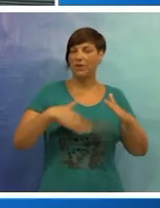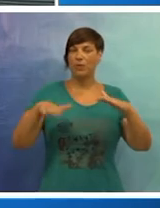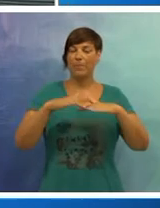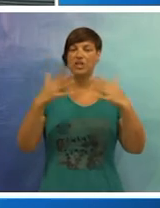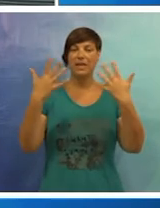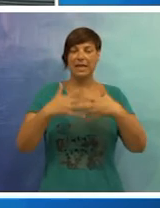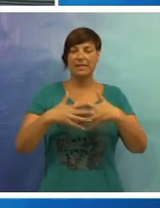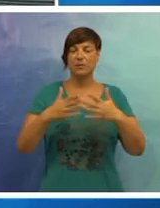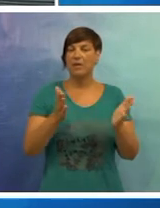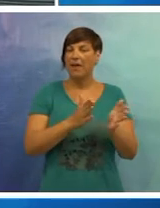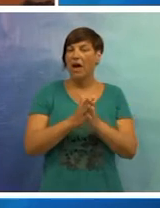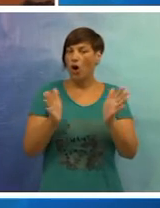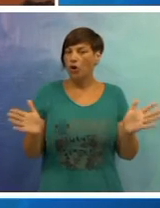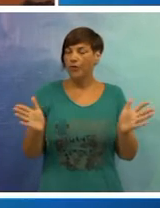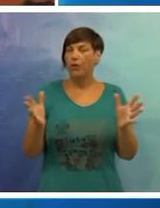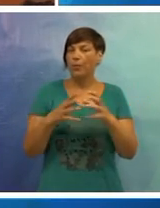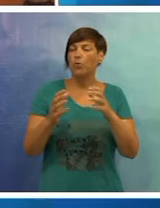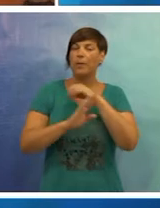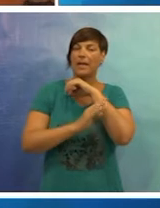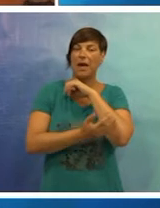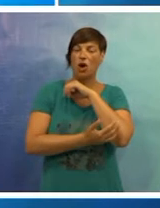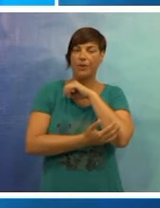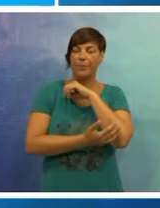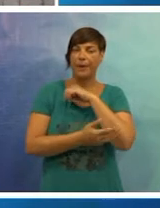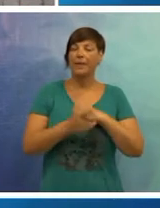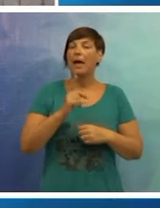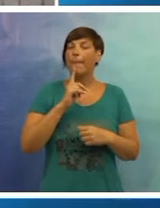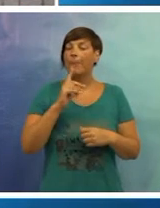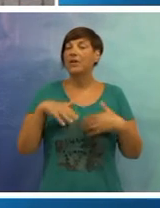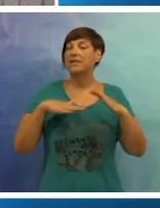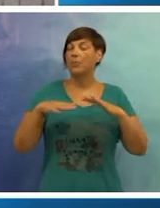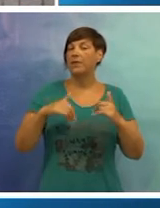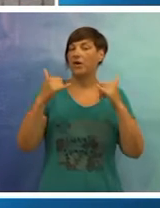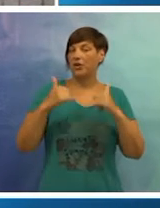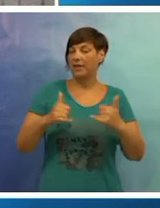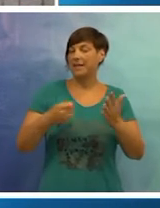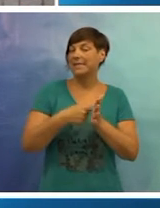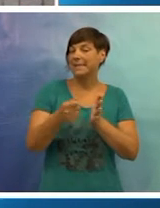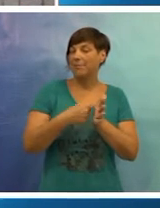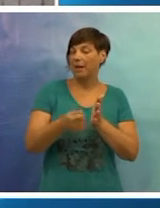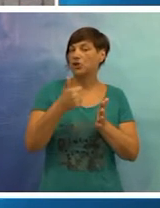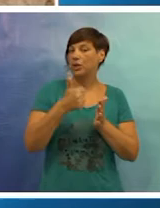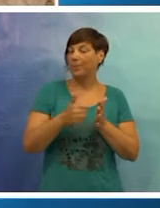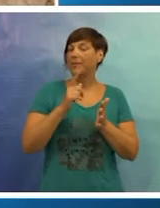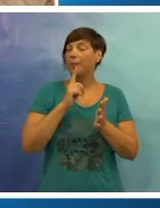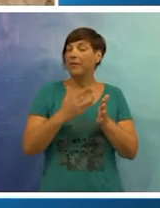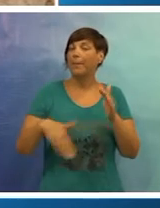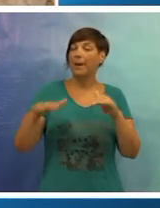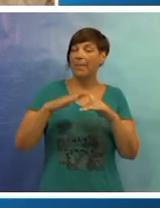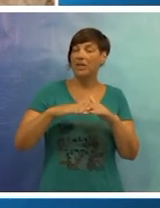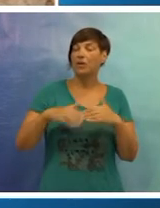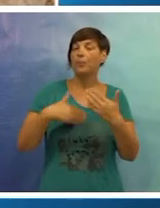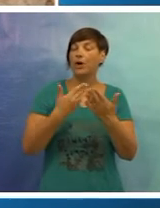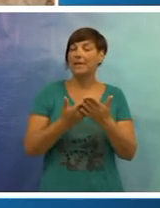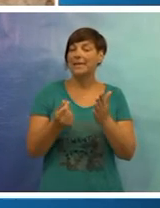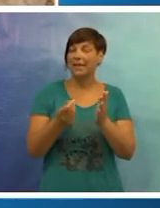po pitanju unaprijeđenja sustava odvojenog prikupljanja otpada. Porezna uprava od danas počinje s isplatama prvih povrata